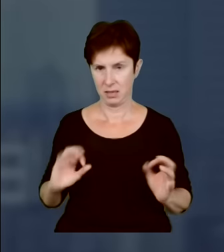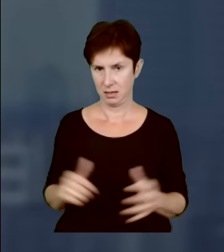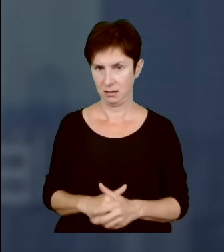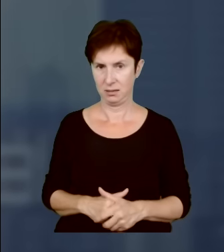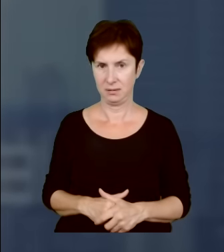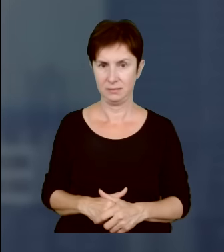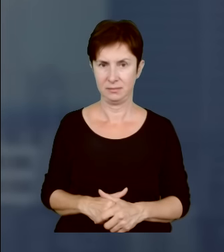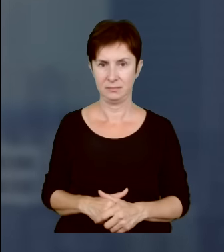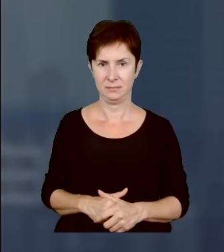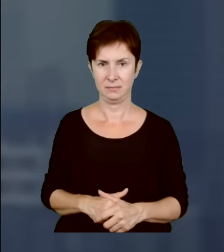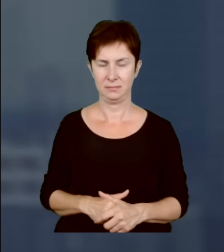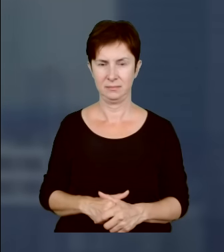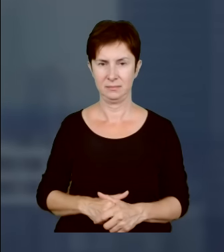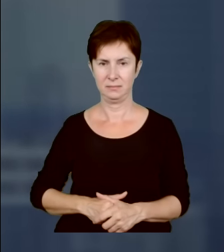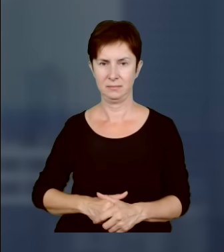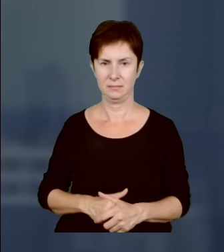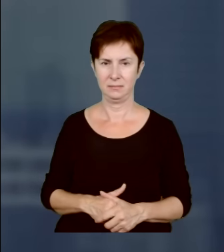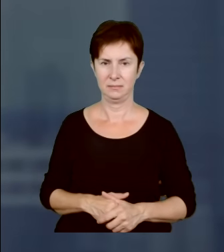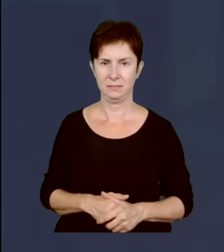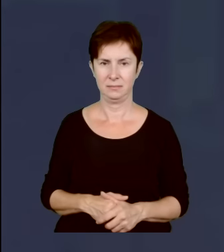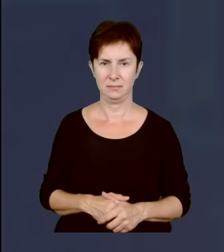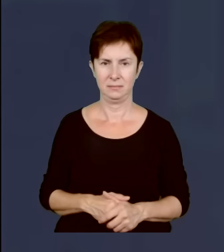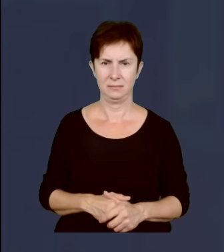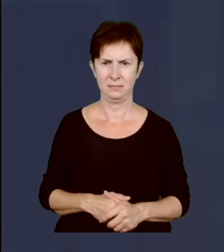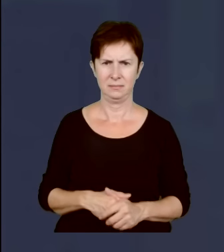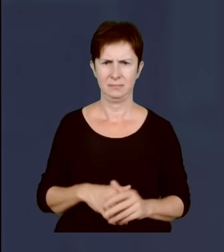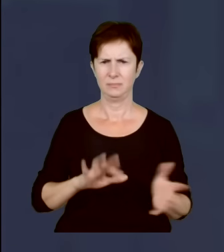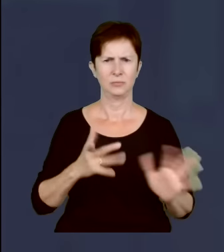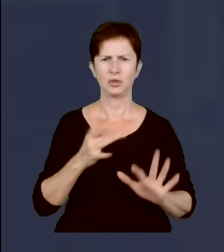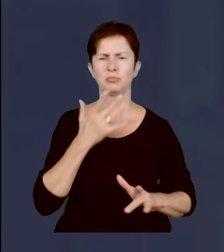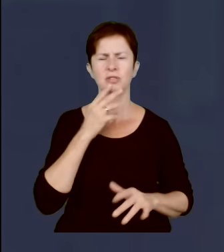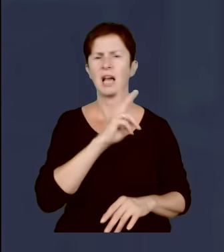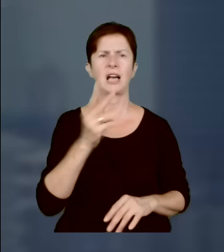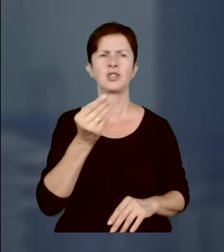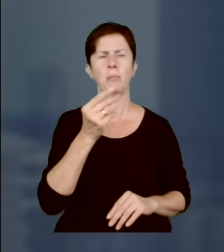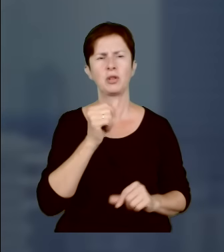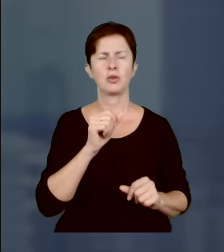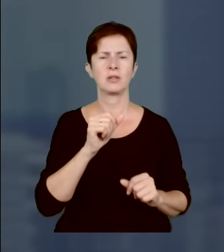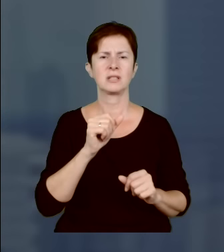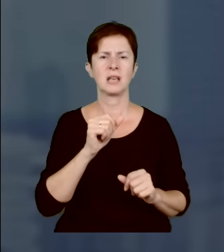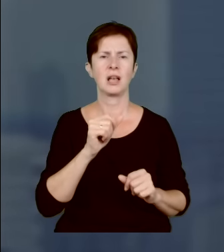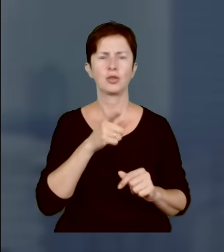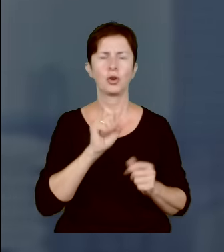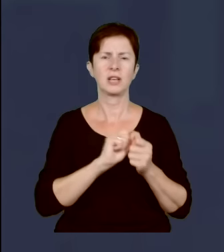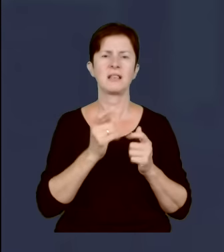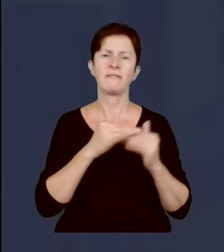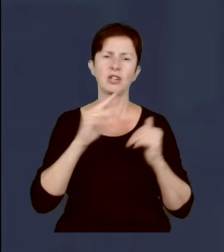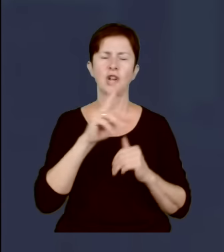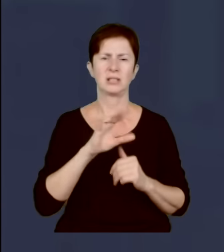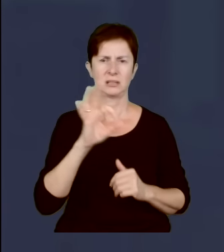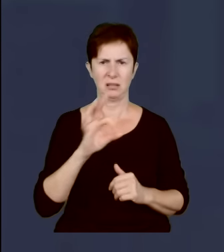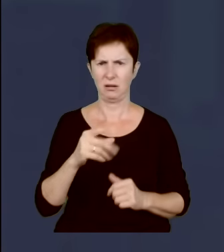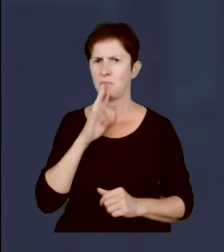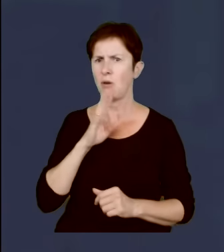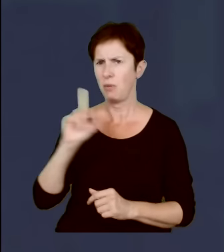Każda suma jest większa niż zero. Coś takiego padło. No to jest... To jest prawda, ale... Prośba o jałmużnę, tak?